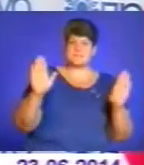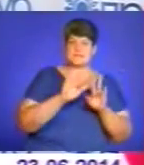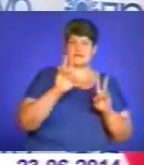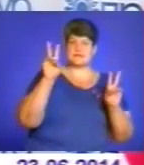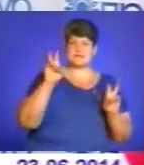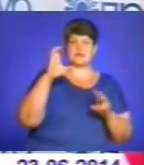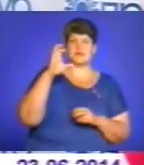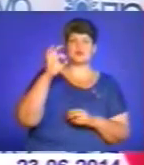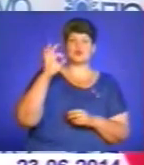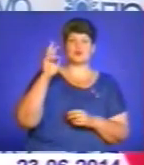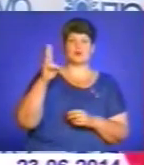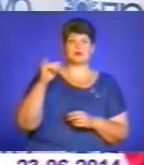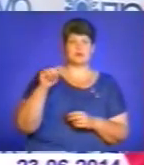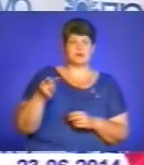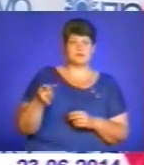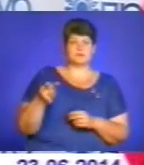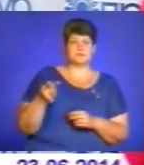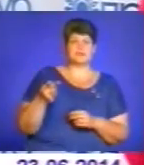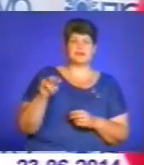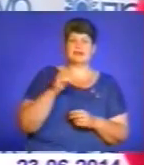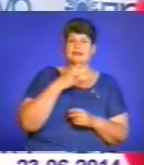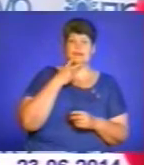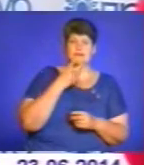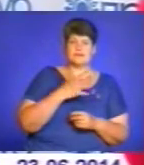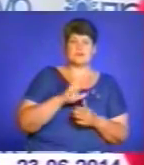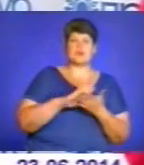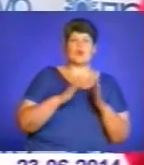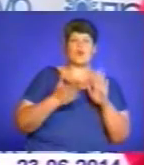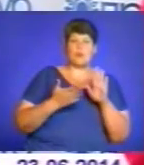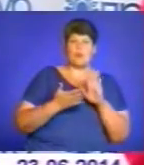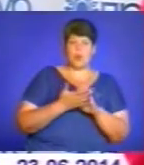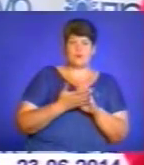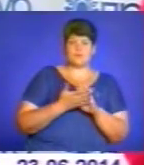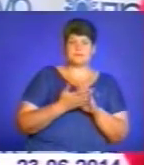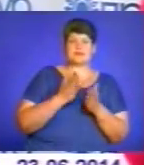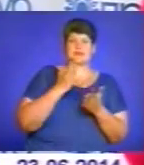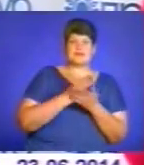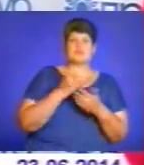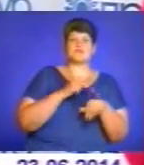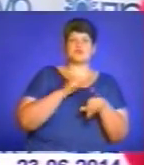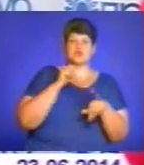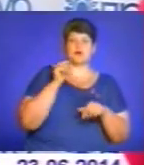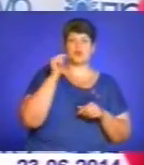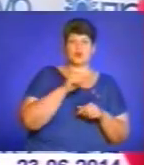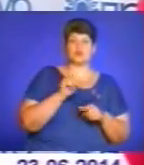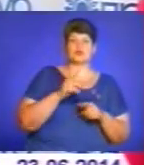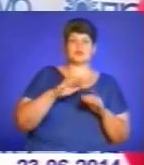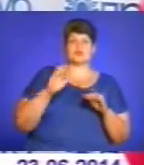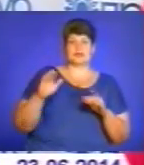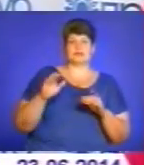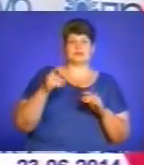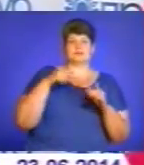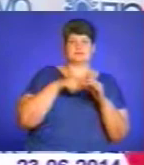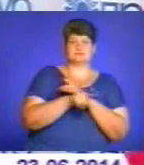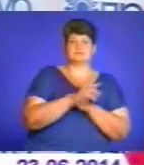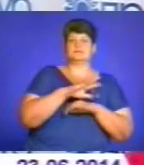сокіл, тому що, не зважаючи на умови, але є відчуття того, що діти з табору не поїдуть, що